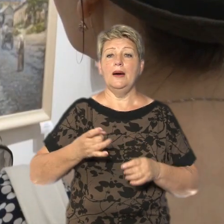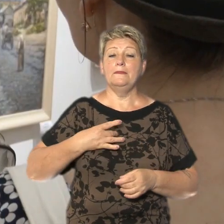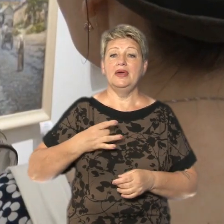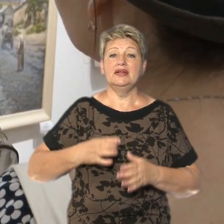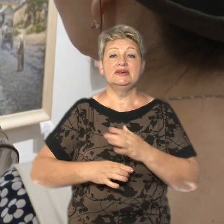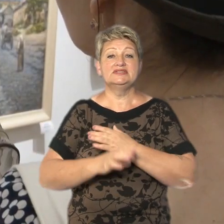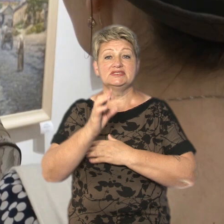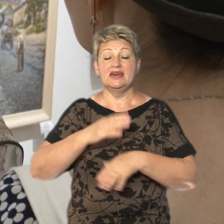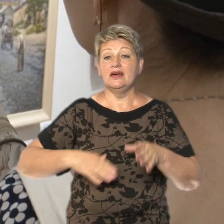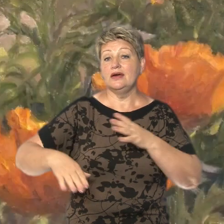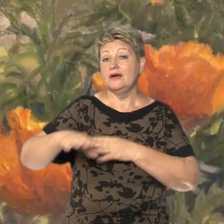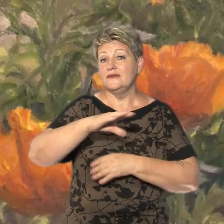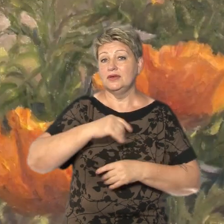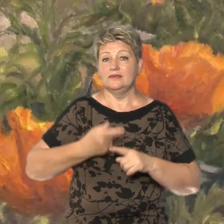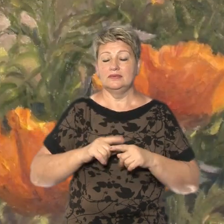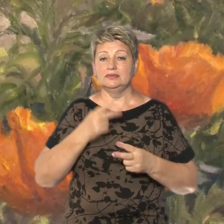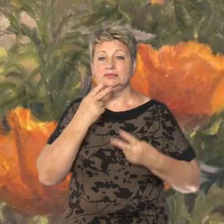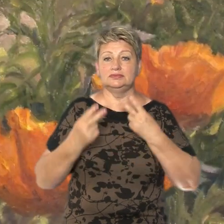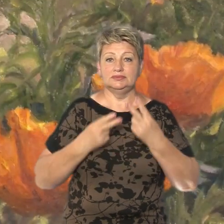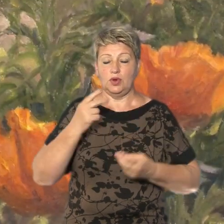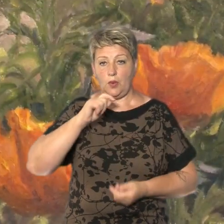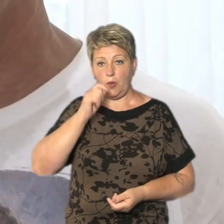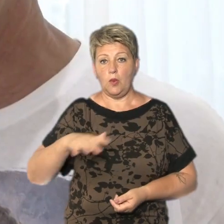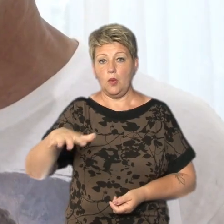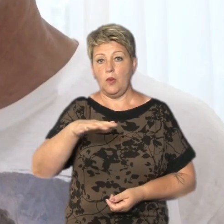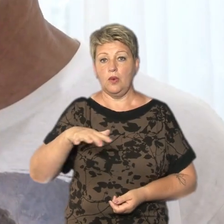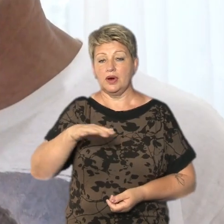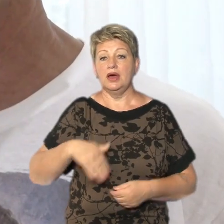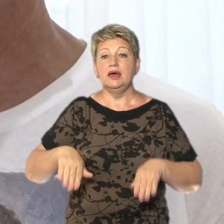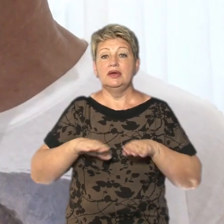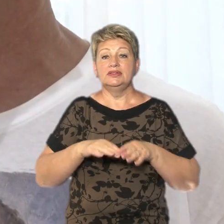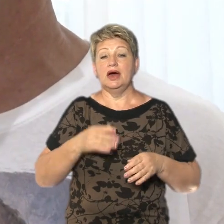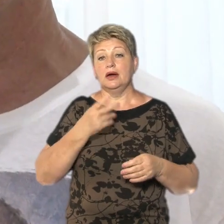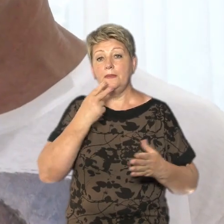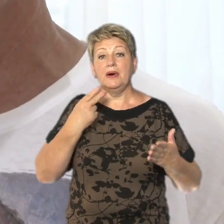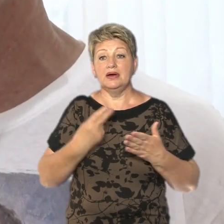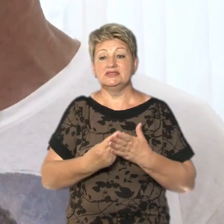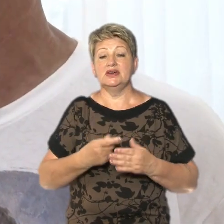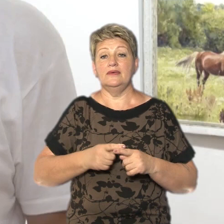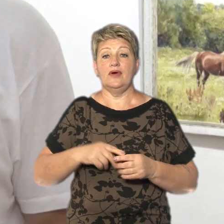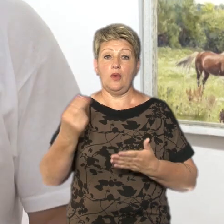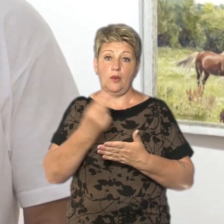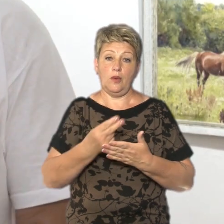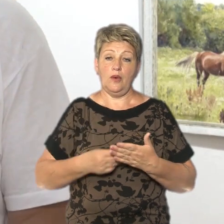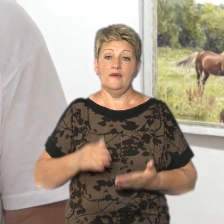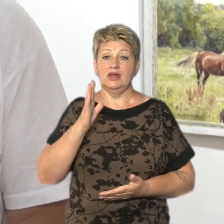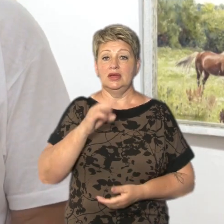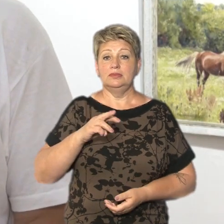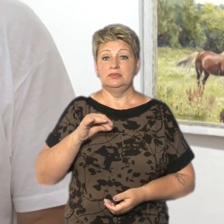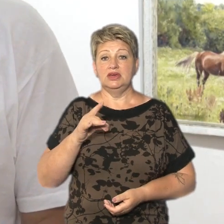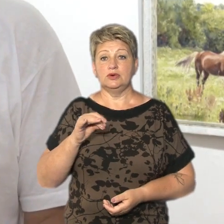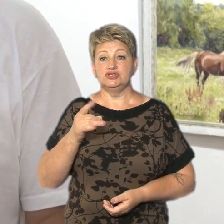В усьому цьому відображена Україна. Так свої картини описує метеці з Лубенщу на Полтавщині Володимир Мірошниченко. На фоні